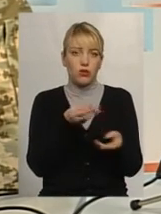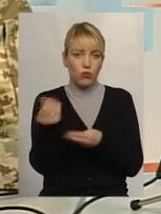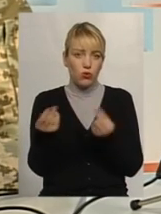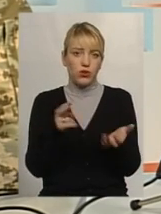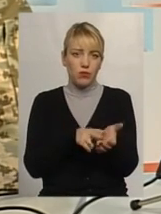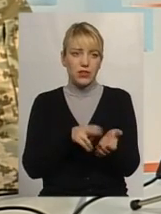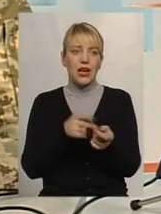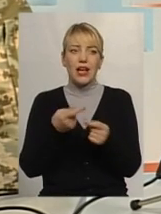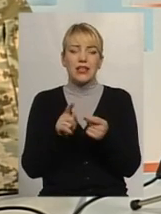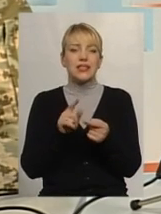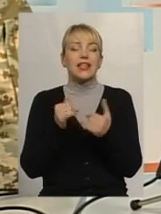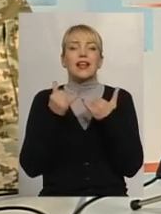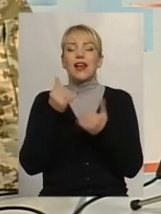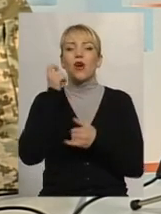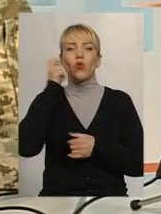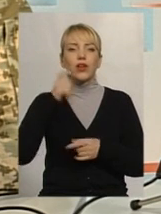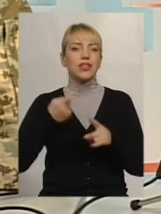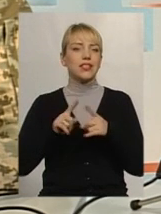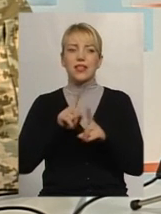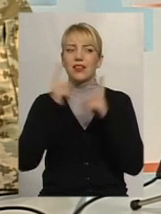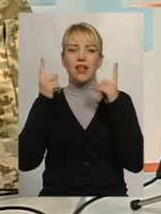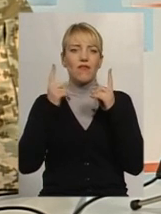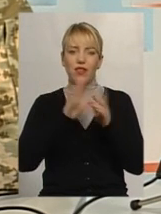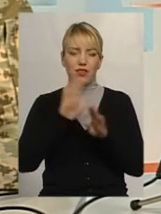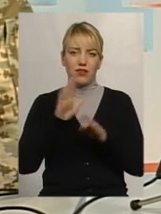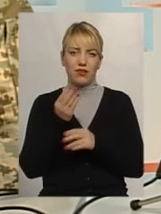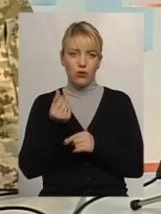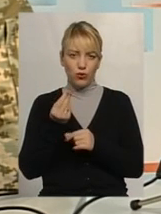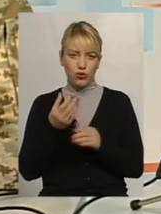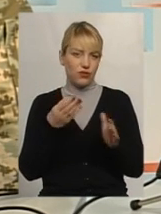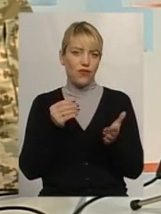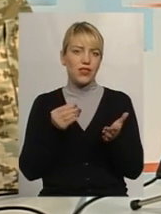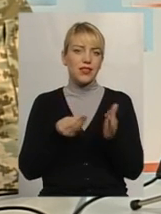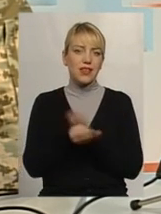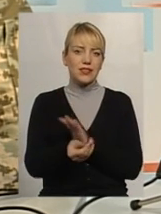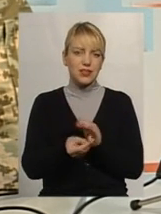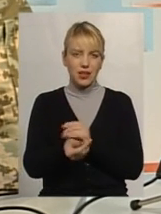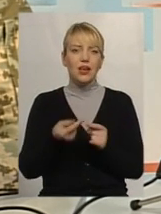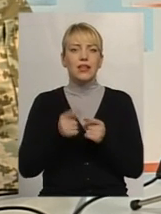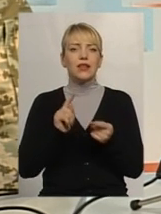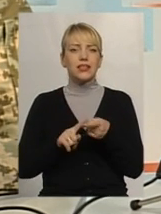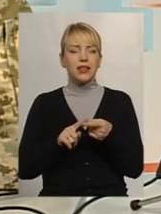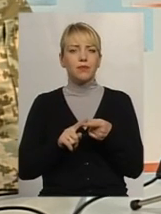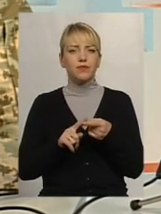країни, це не є великі внески, тим більше, якщо вони